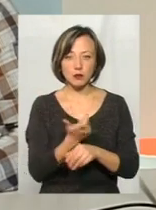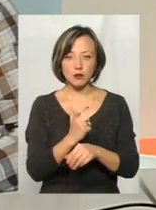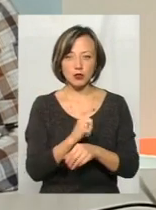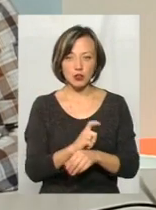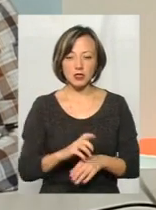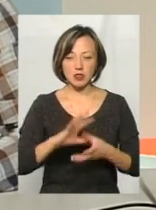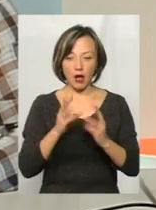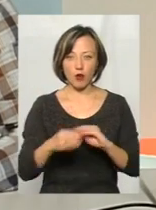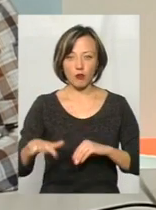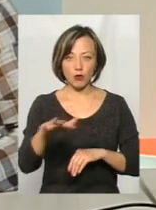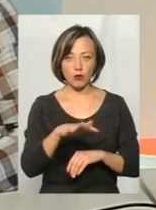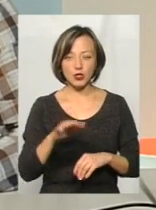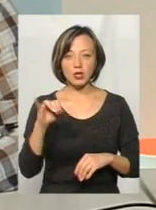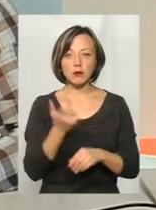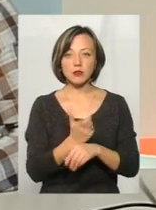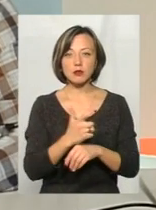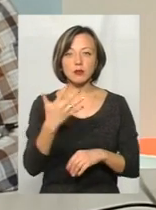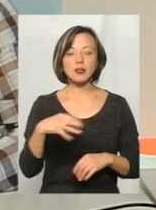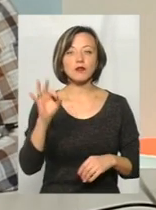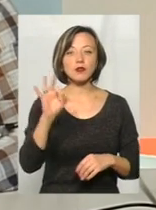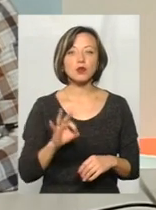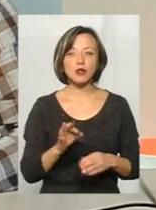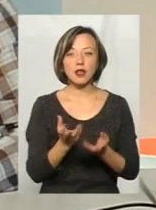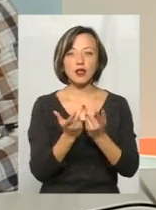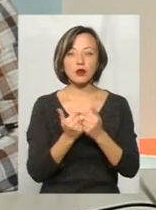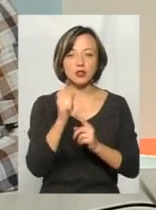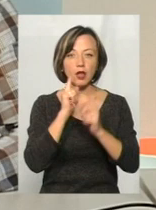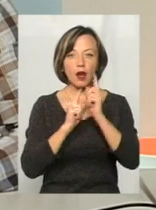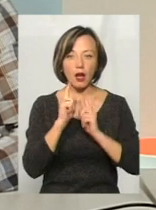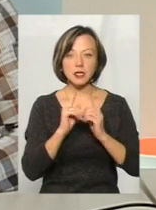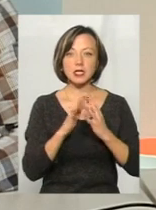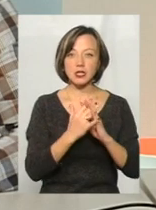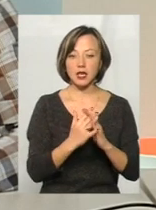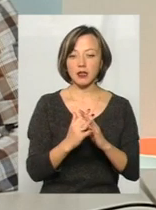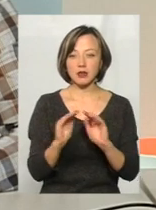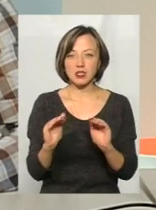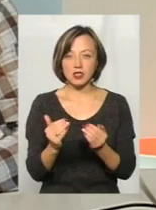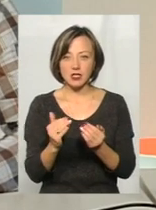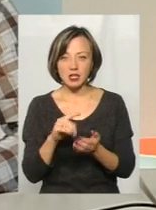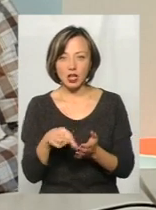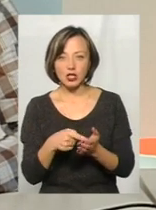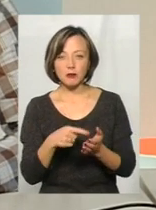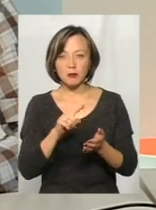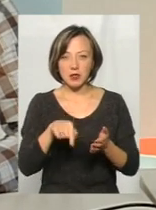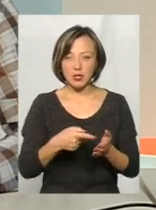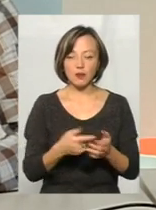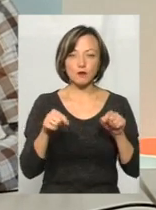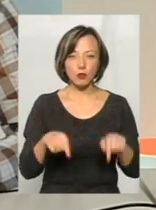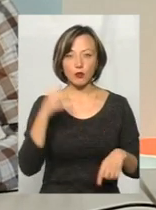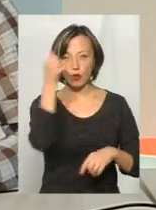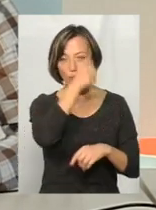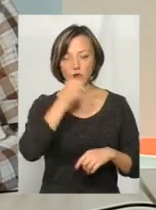площі Хмельницької області і більш ніж 50% від кількості рад, тобто сільських, селищних, міських. Тобто в цьому році